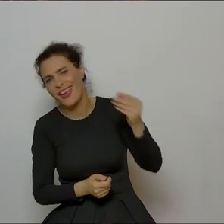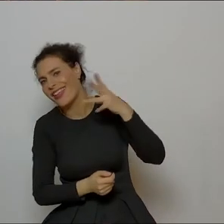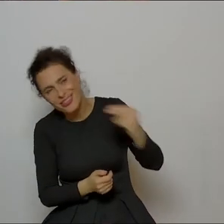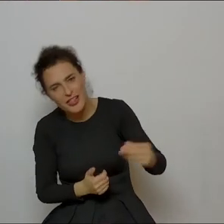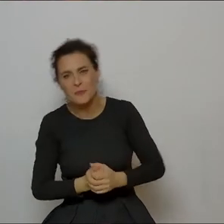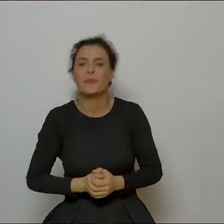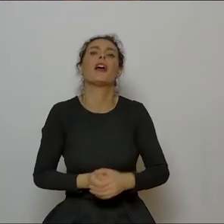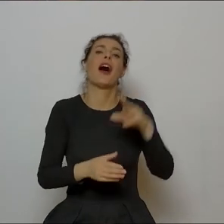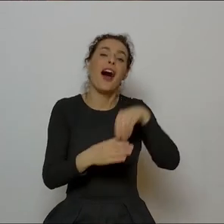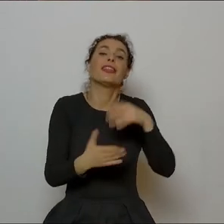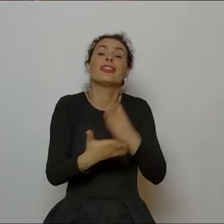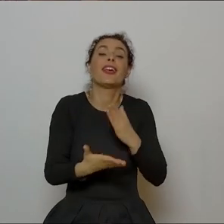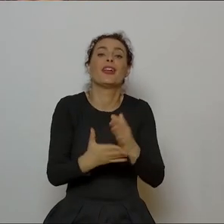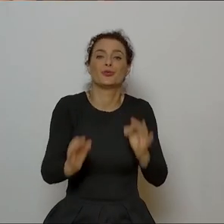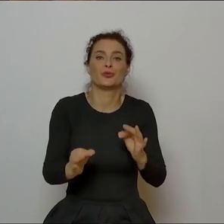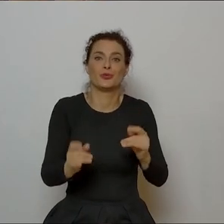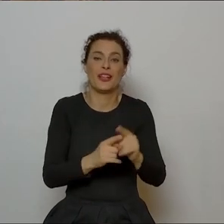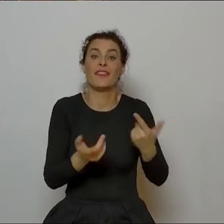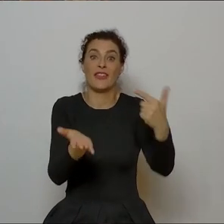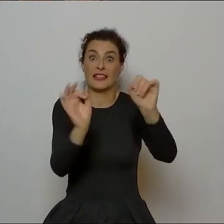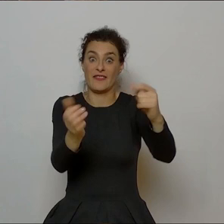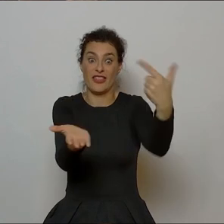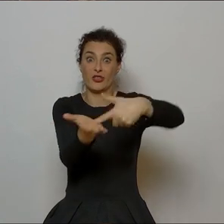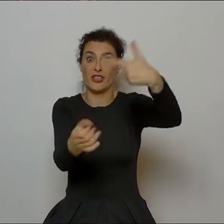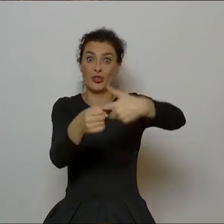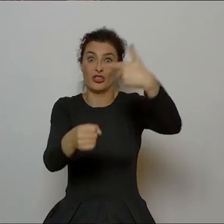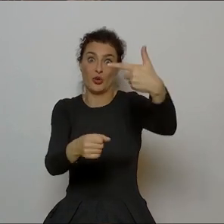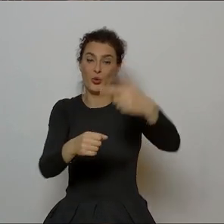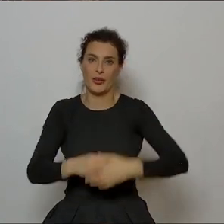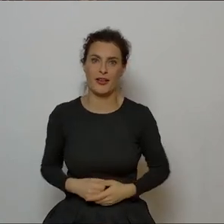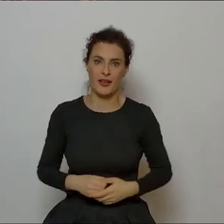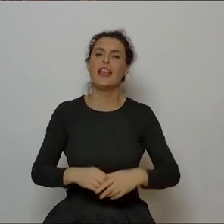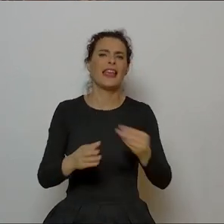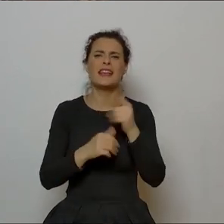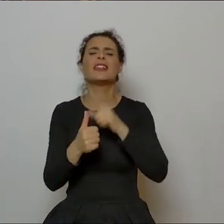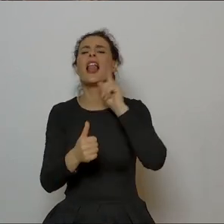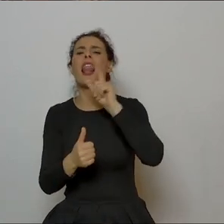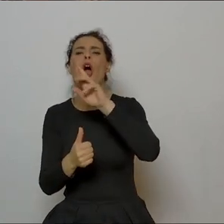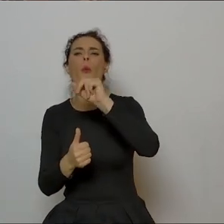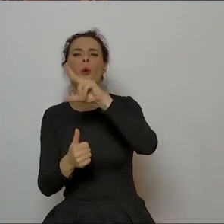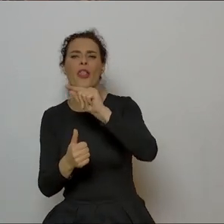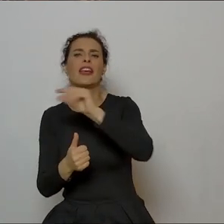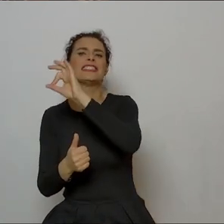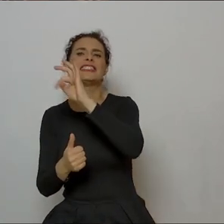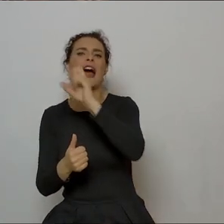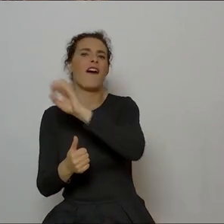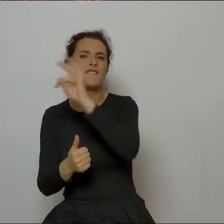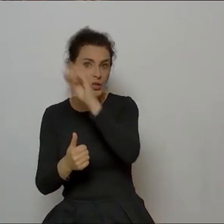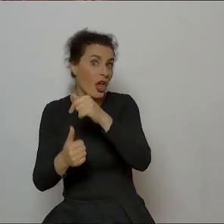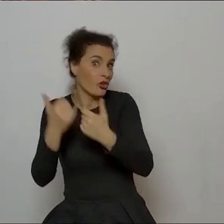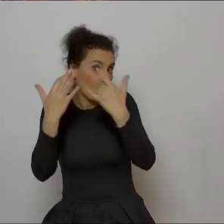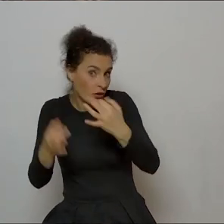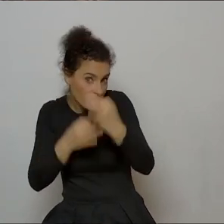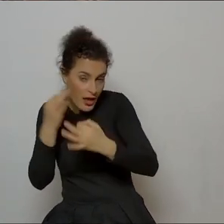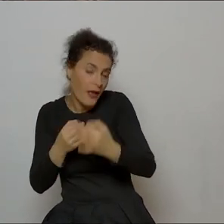odrzucone. Teraz już jest następny rok, 22. Ciągle jest Leopold Staw. Jeżeli ktoś chce pisać piosenki, to